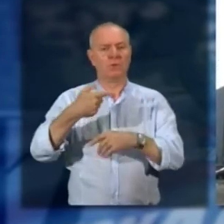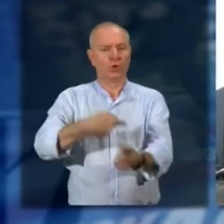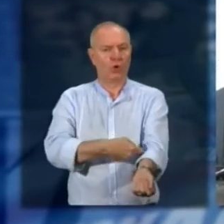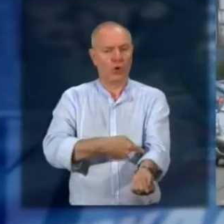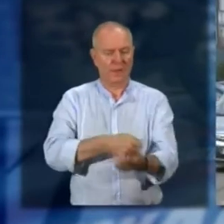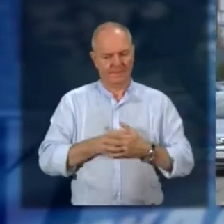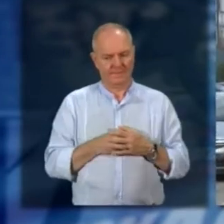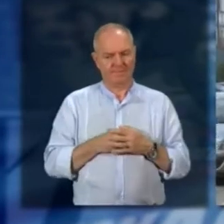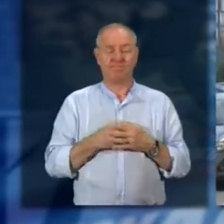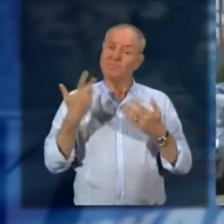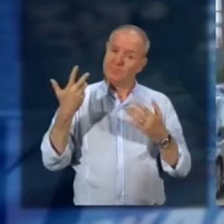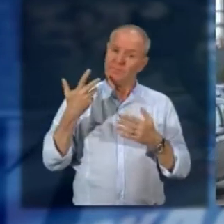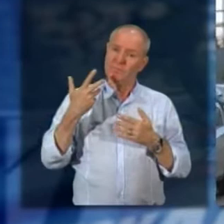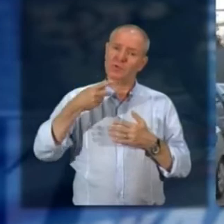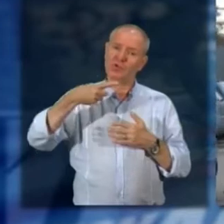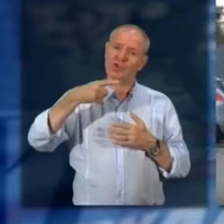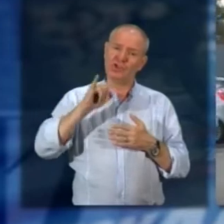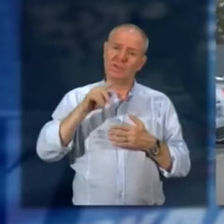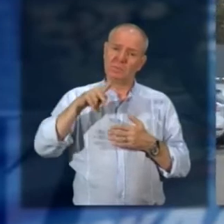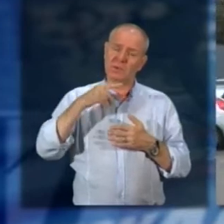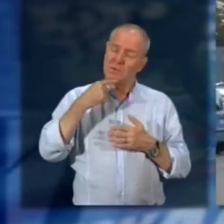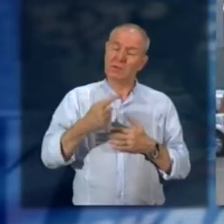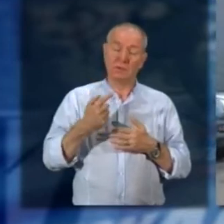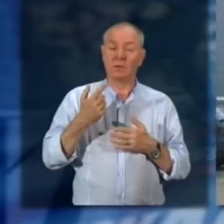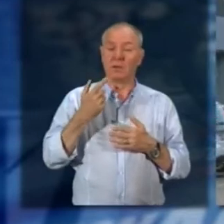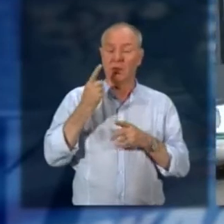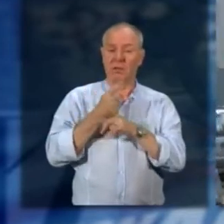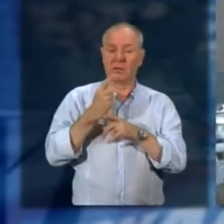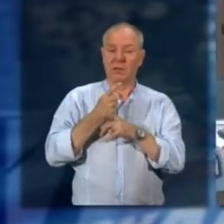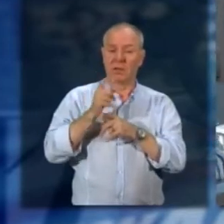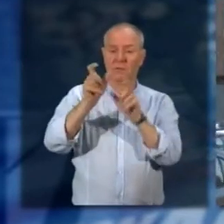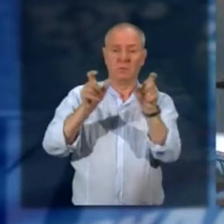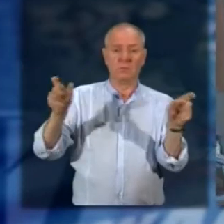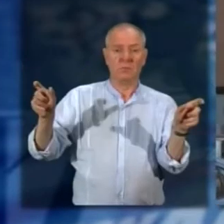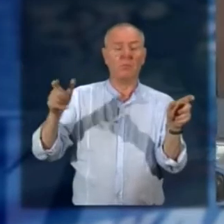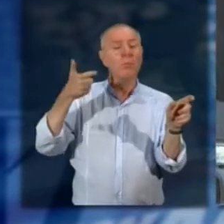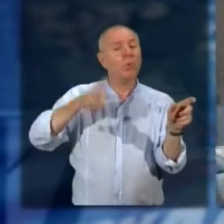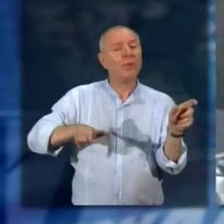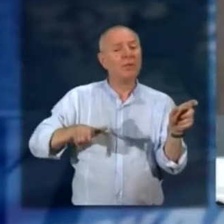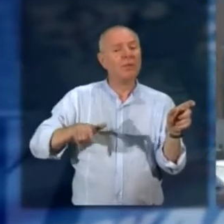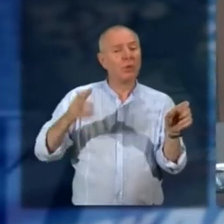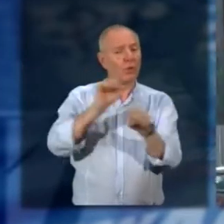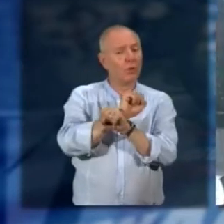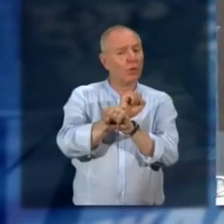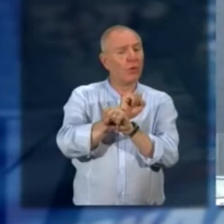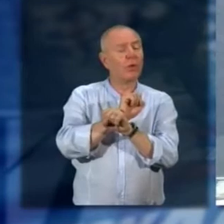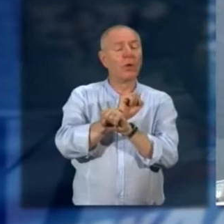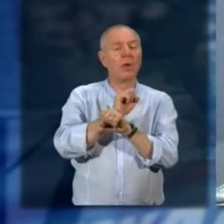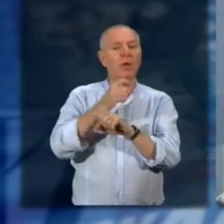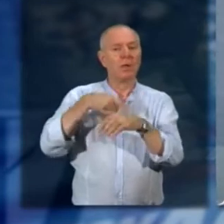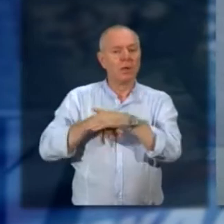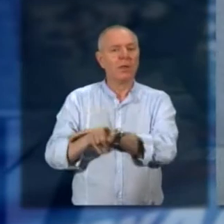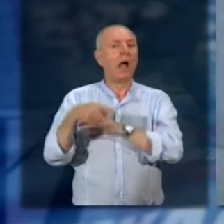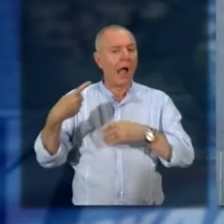Il GIP ha evidenziato sussistono evidenti esigenze cautelari, poiché gli indagati potevano continuare a commettere gravi delitti della stessa